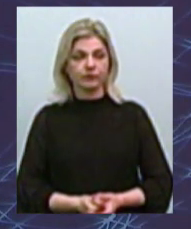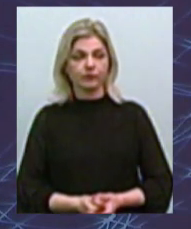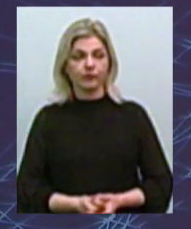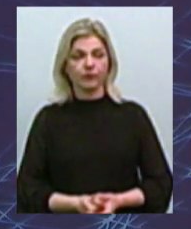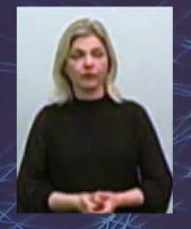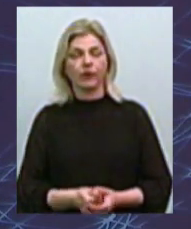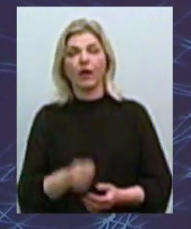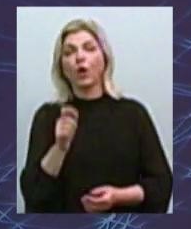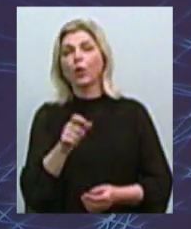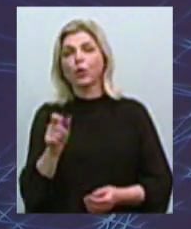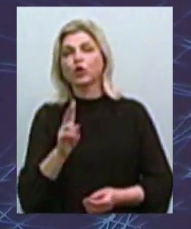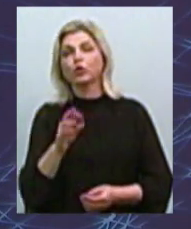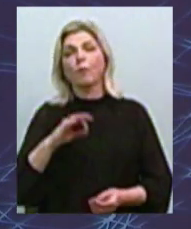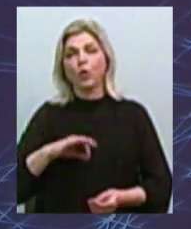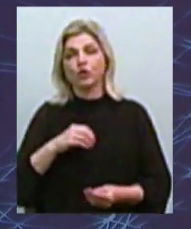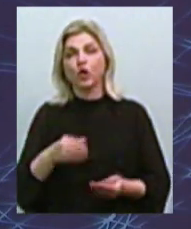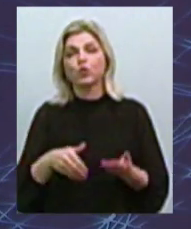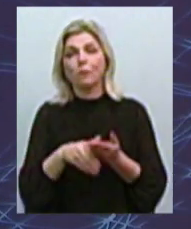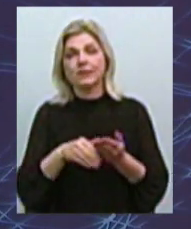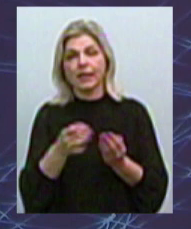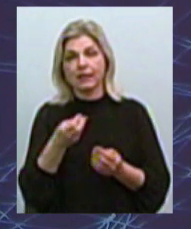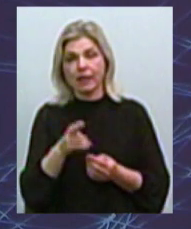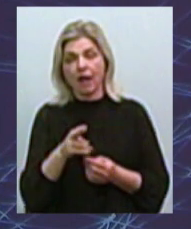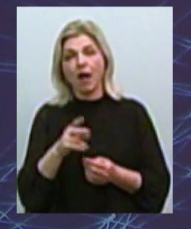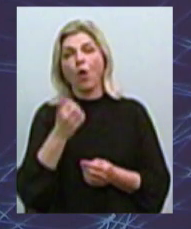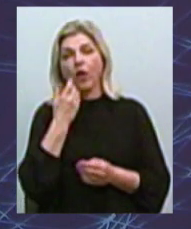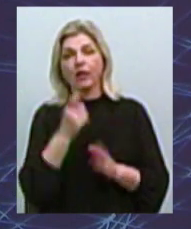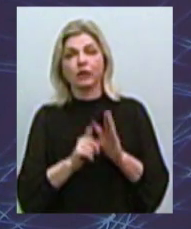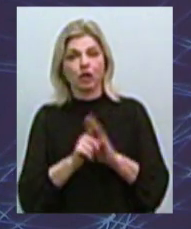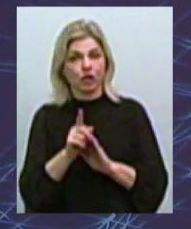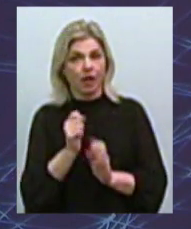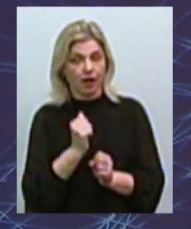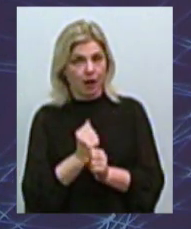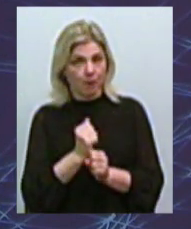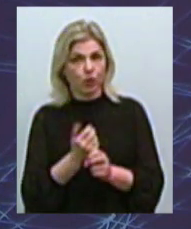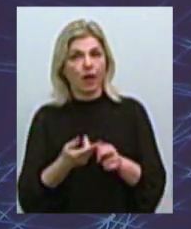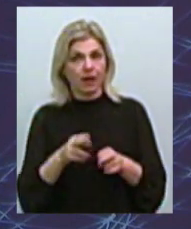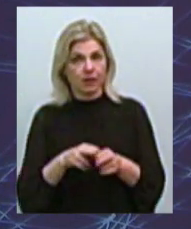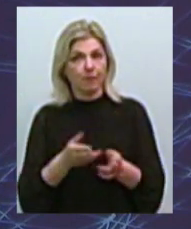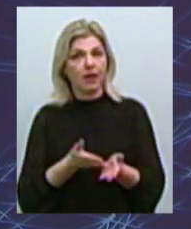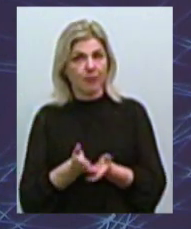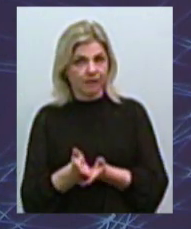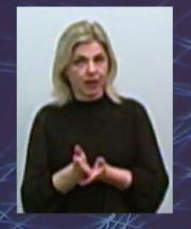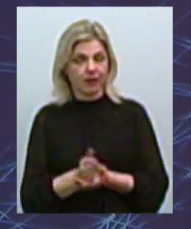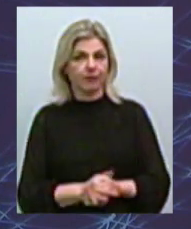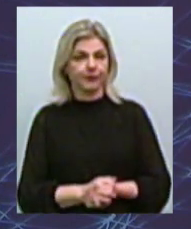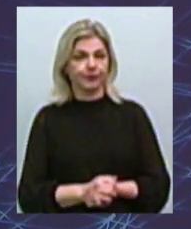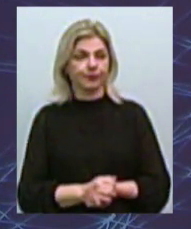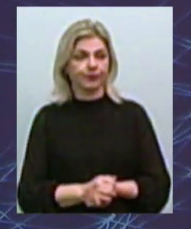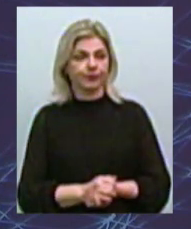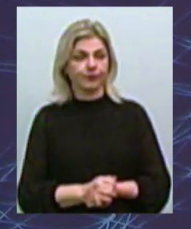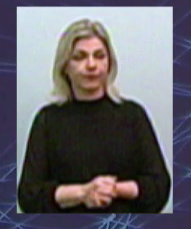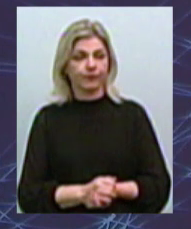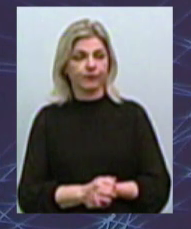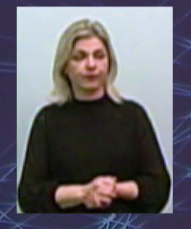знакомі з цією системою, ми набіли шишок, коли починали роботи в цьому направліні. Що касається